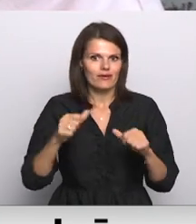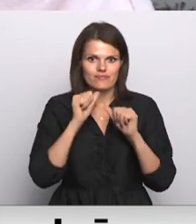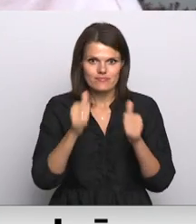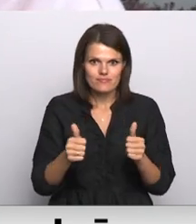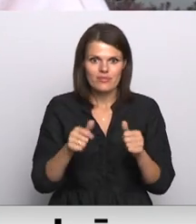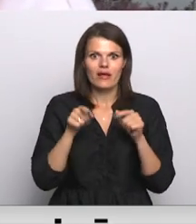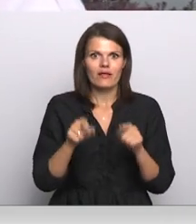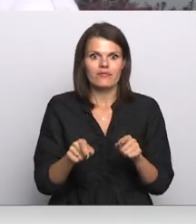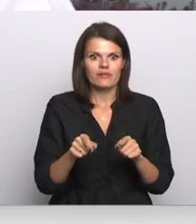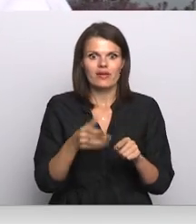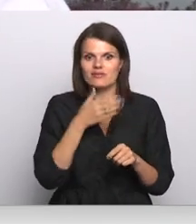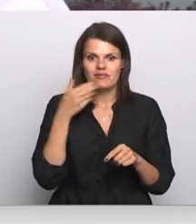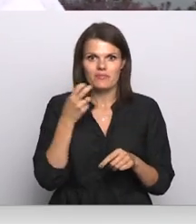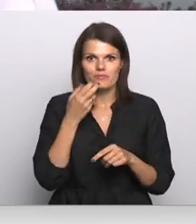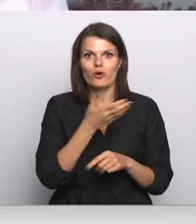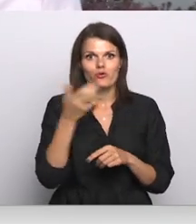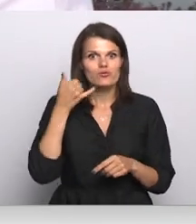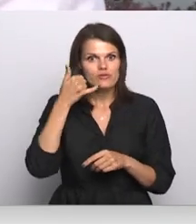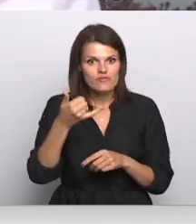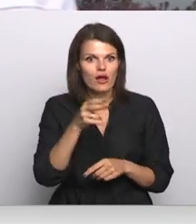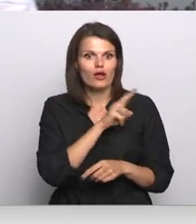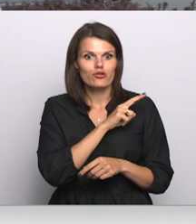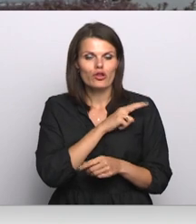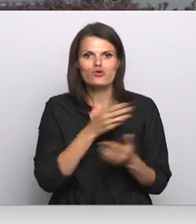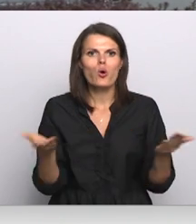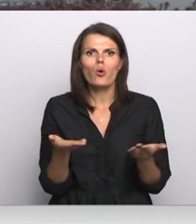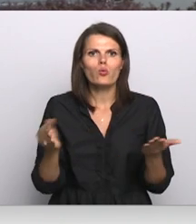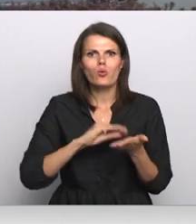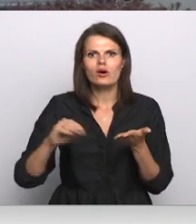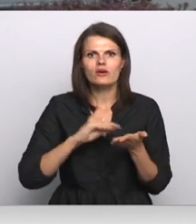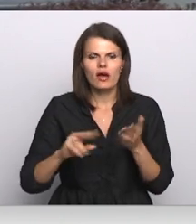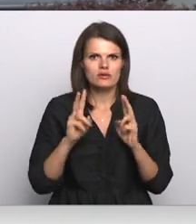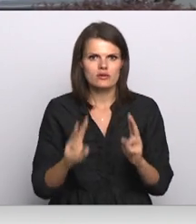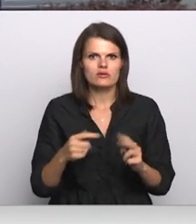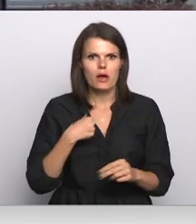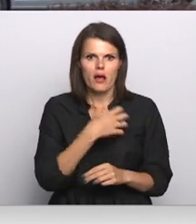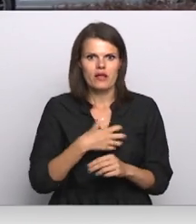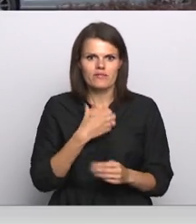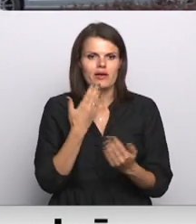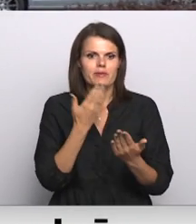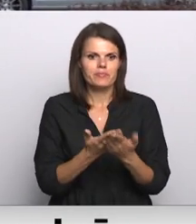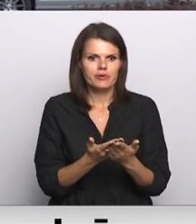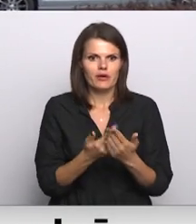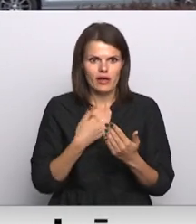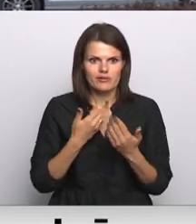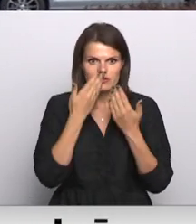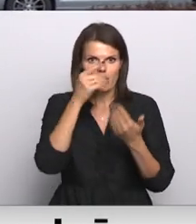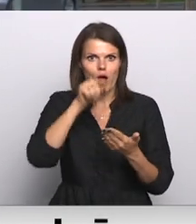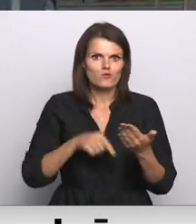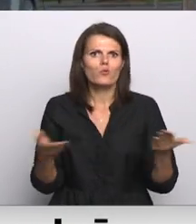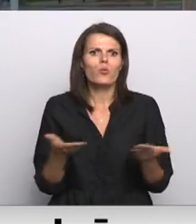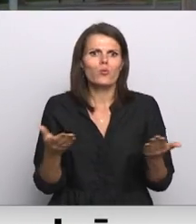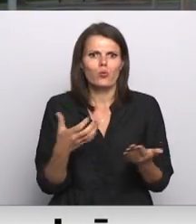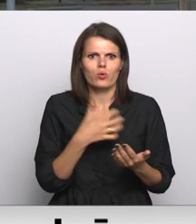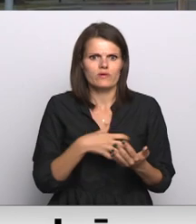Tas nebija smieklīgi, ka viņš man atbildi uz zvanāt dežurantam, kur ir rakstīts, ka man ir jāzvana, jāpiesaka. Nu nekur, es te lasu, nu kur tas ir